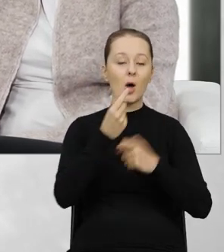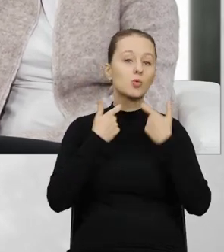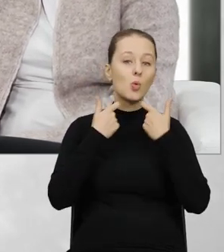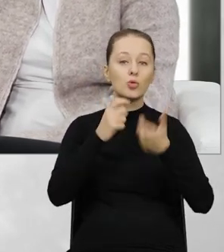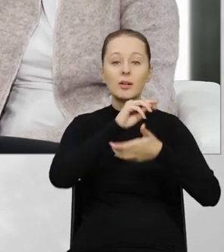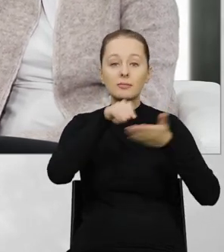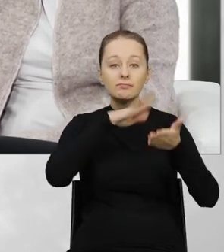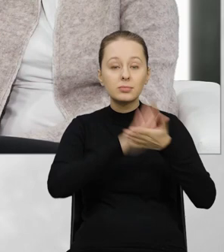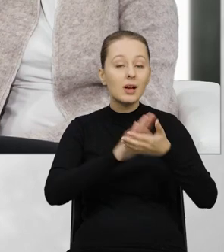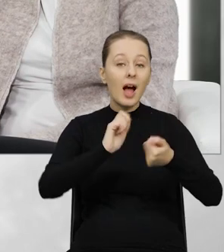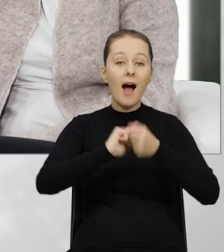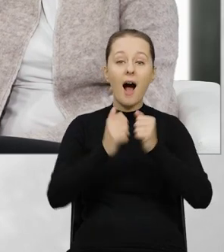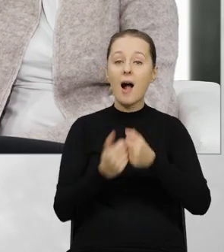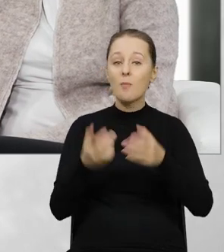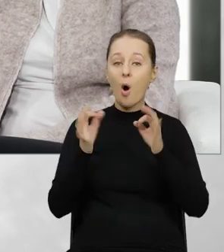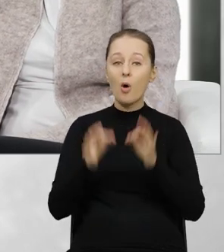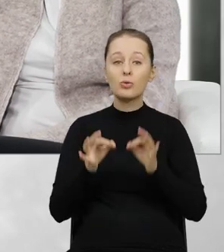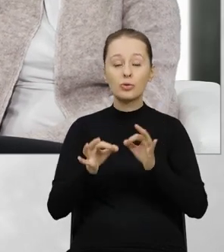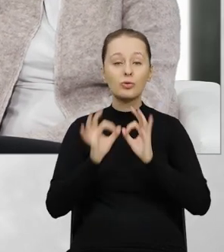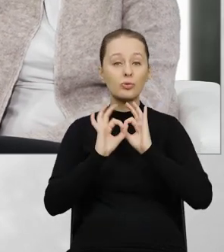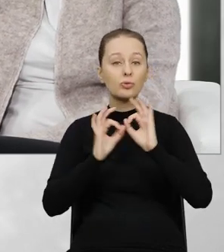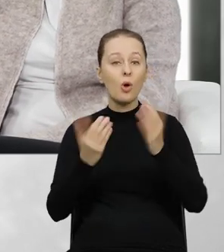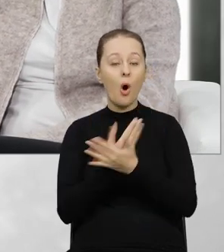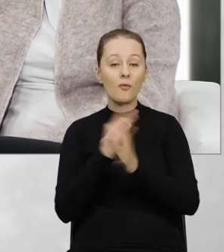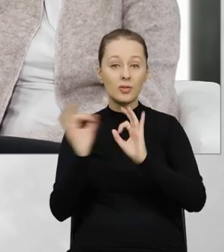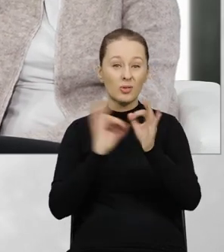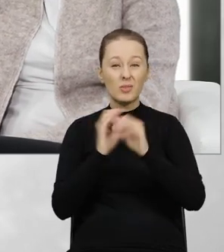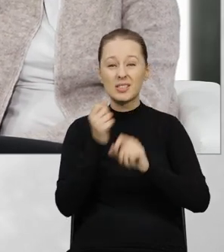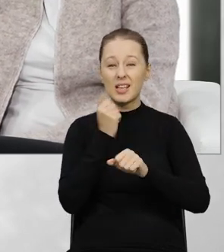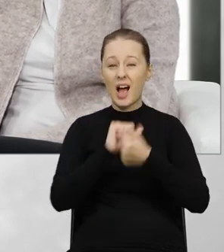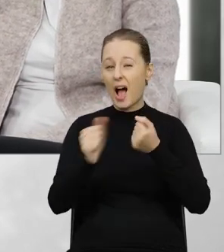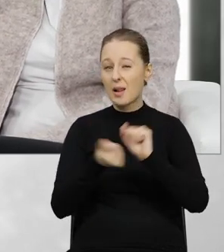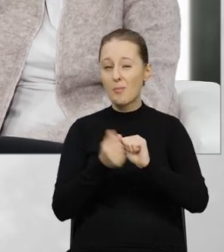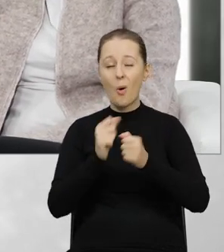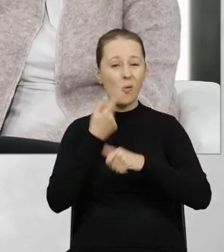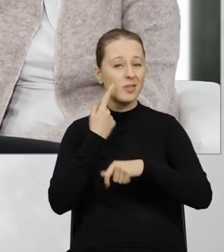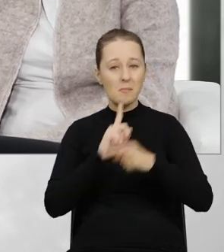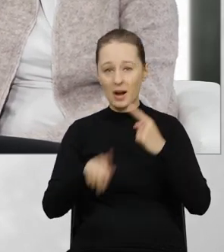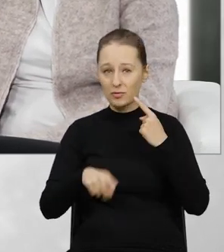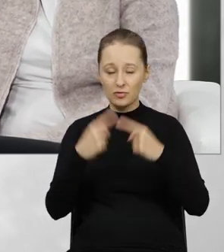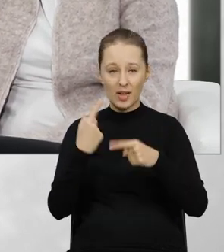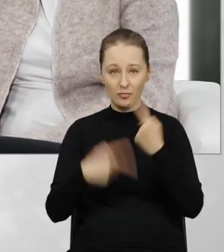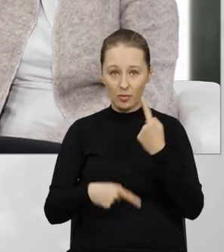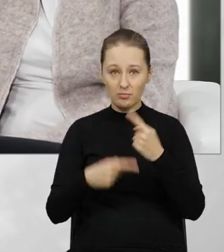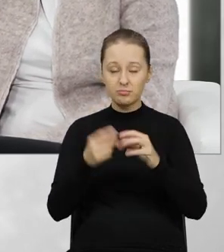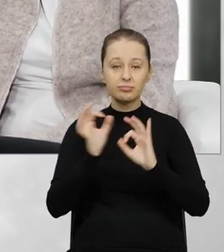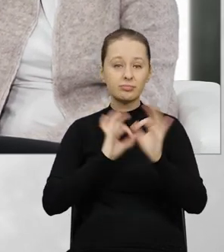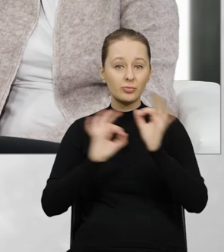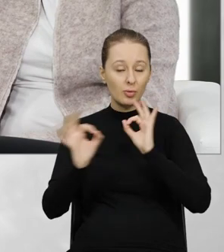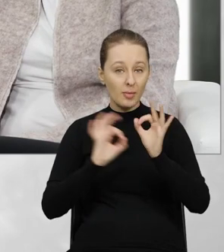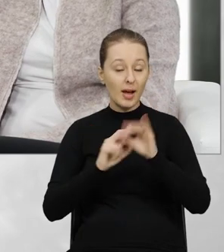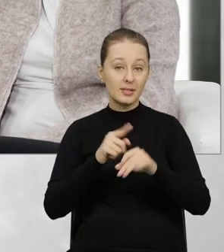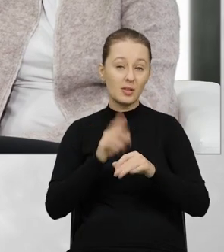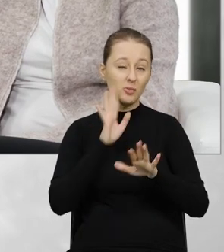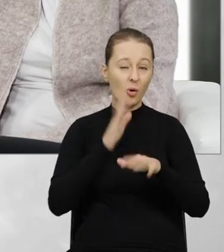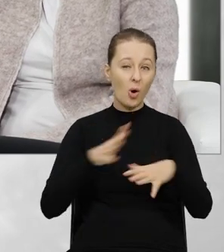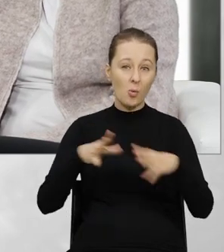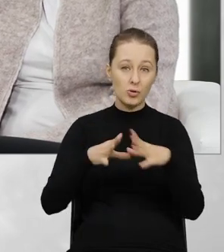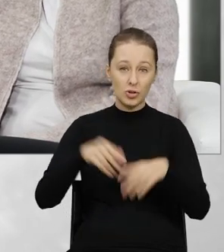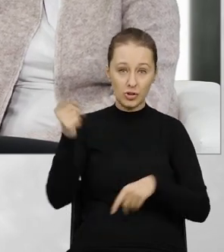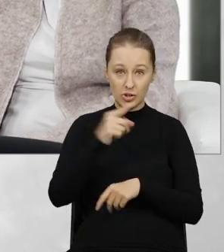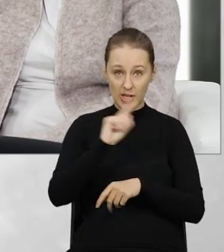uzupełnienia zgłoszenia, brak aktualizacji, czy też niezgodności w zgłoszeniu. To są kary, które wynoszą około 10